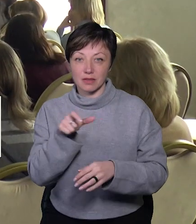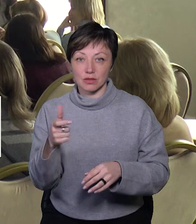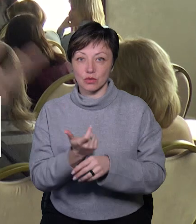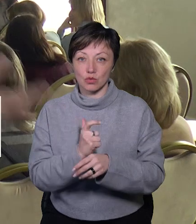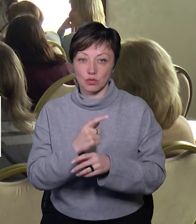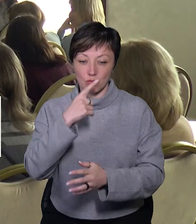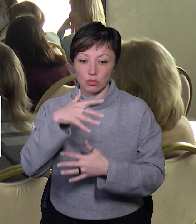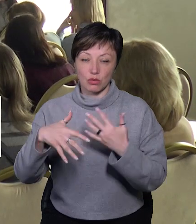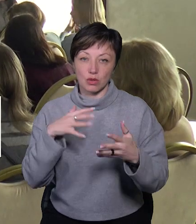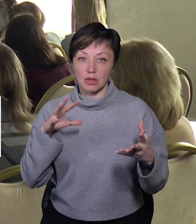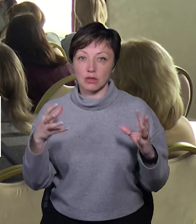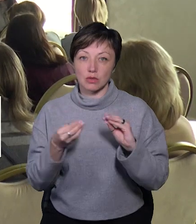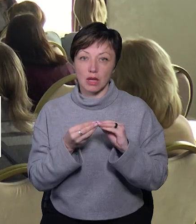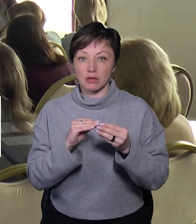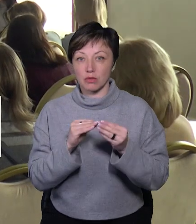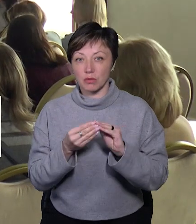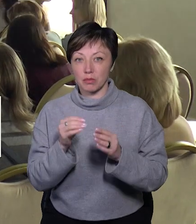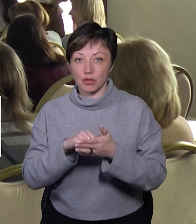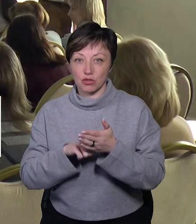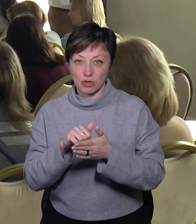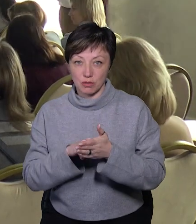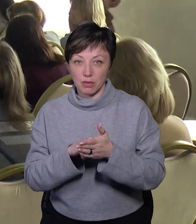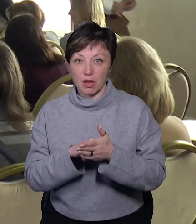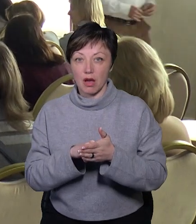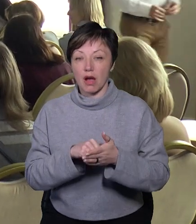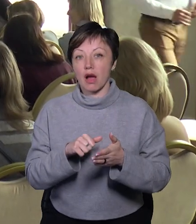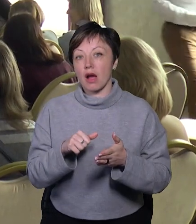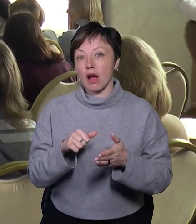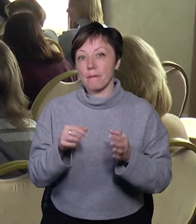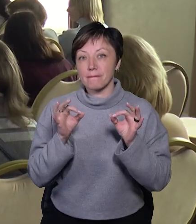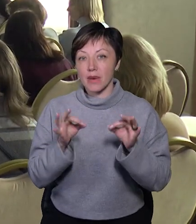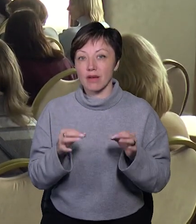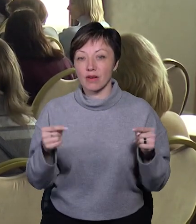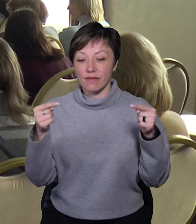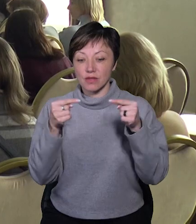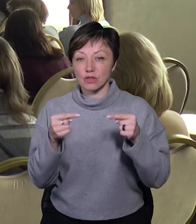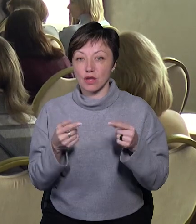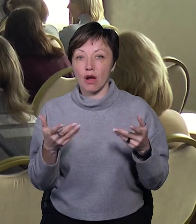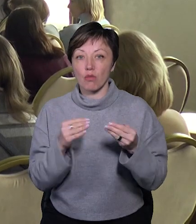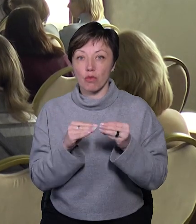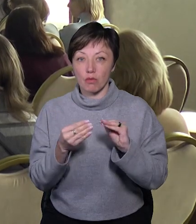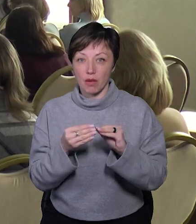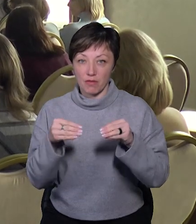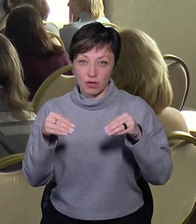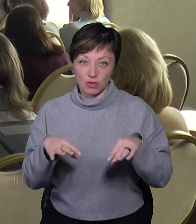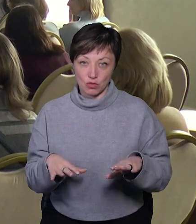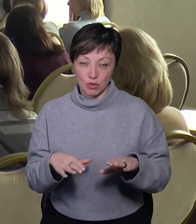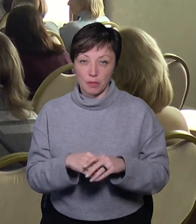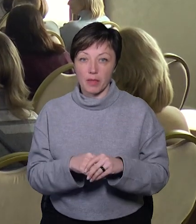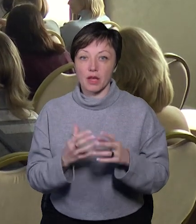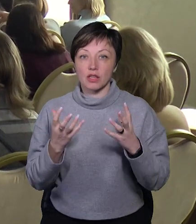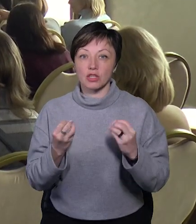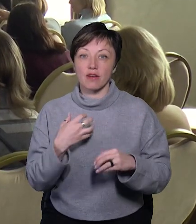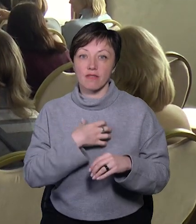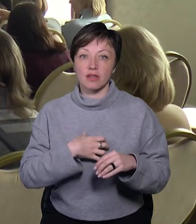дуже плутають наслідки з проблемами і причинами. Тому дуже важливо правильно визначити, яку проблему ми вирішуємо. І ще важливо